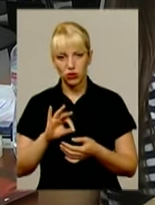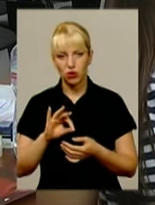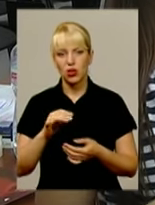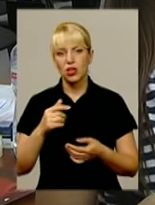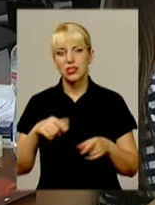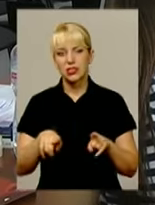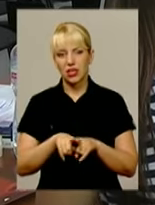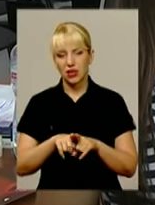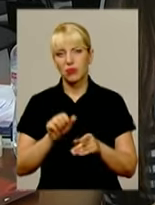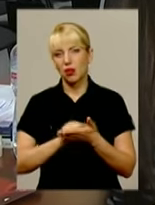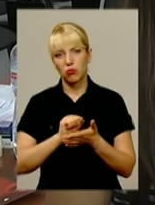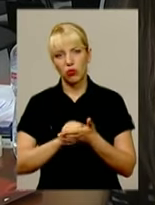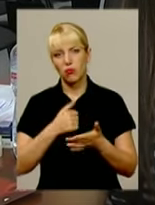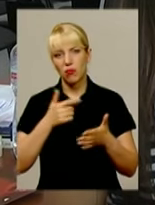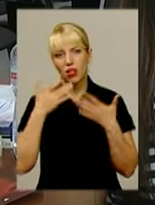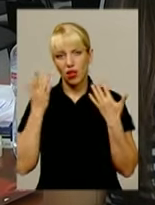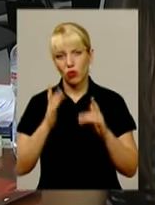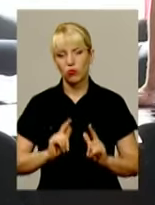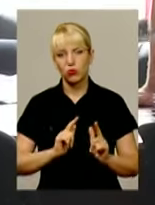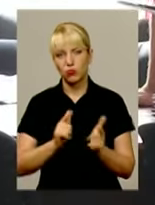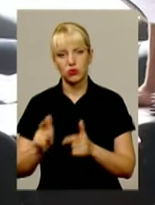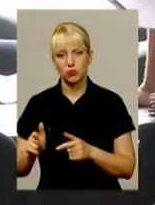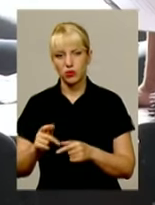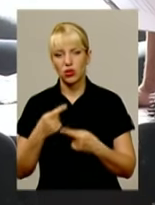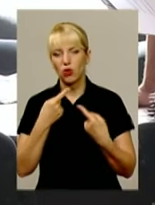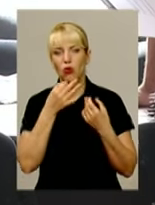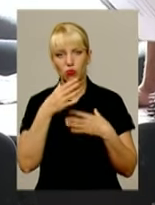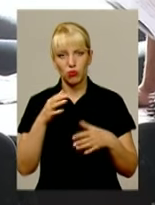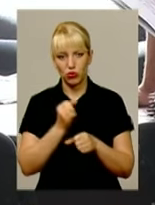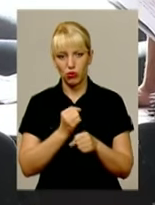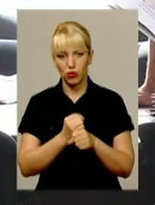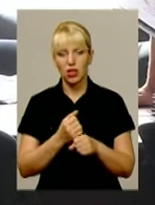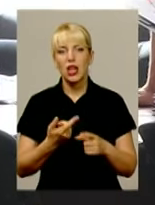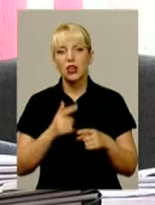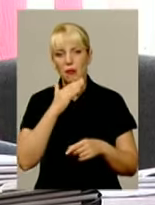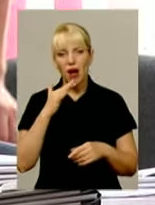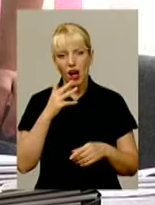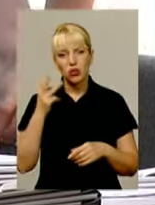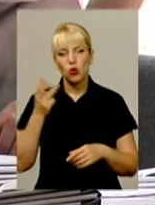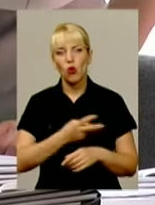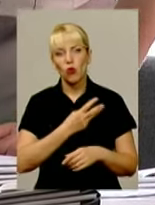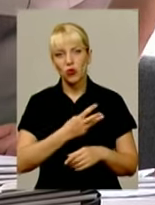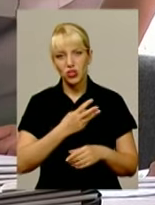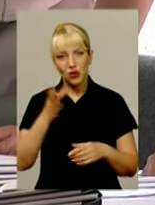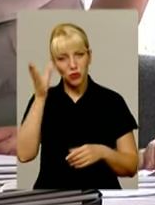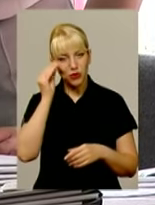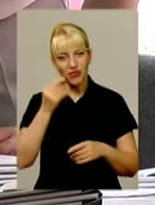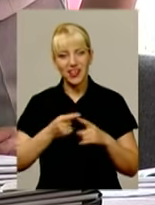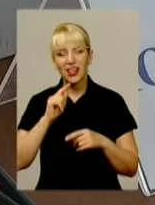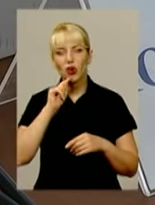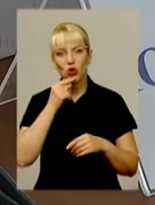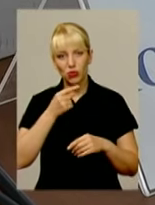з такими дипломами дуже легко знайти. Те, що цьогоріч охочих опанувати правові та економічні спеціальності, не